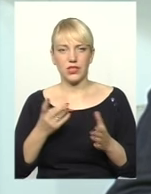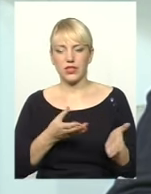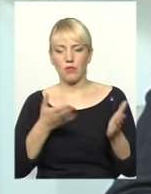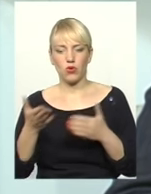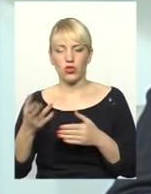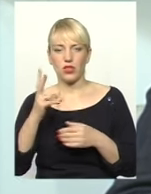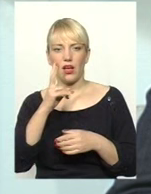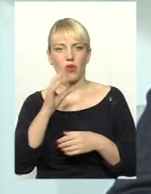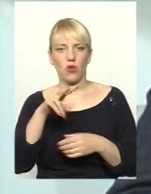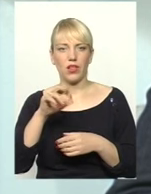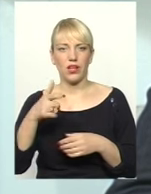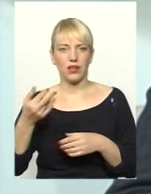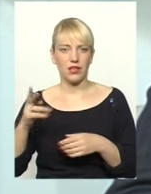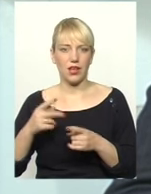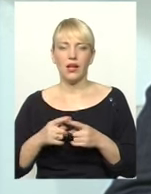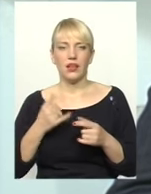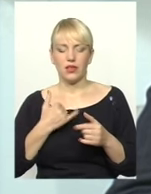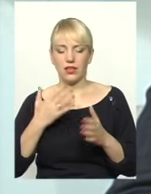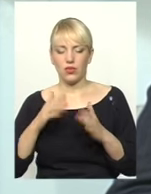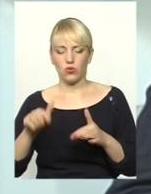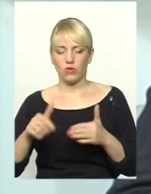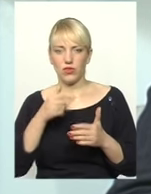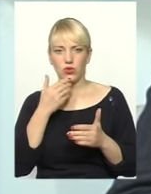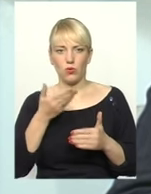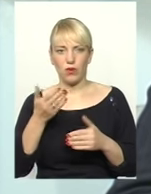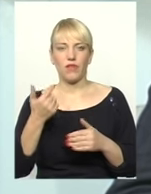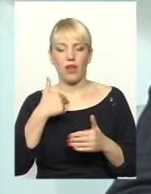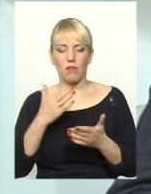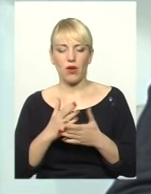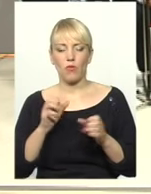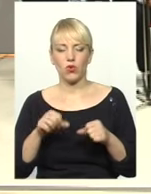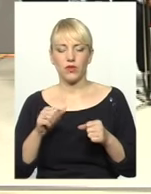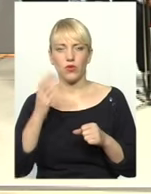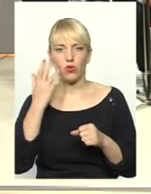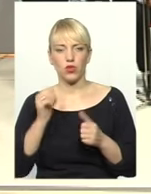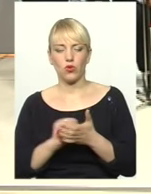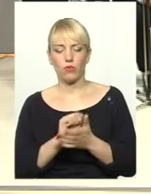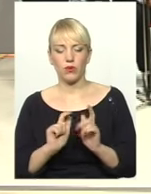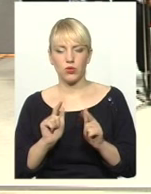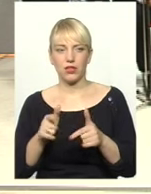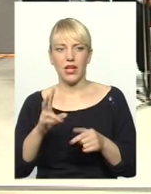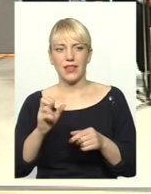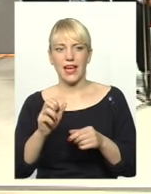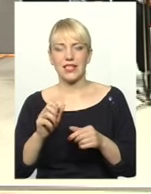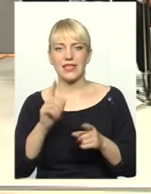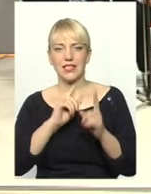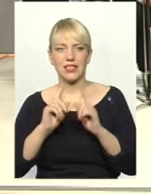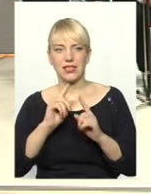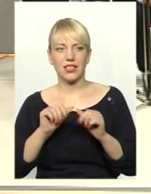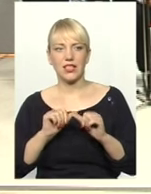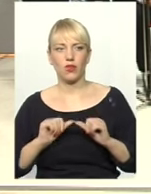мені ні разу не приступало, і я тільки маю можливість, коли вже документ поступив на засідання постійної комісії. Тобто, виходить, що